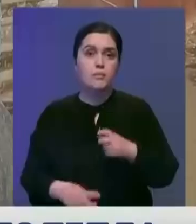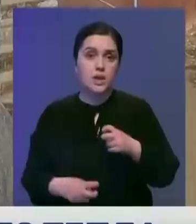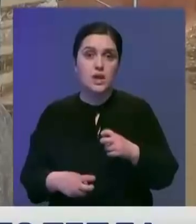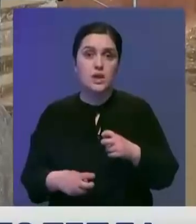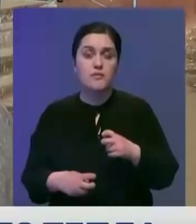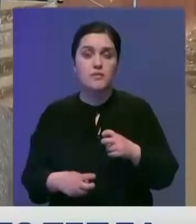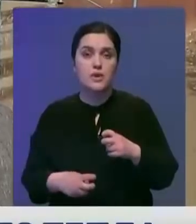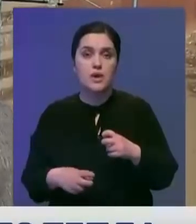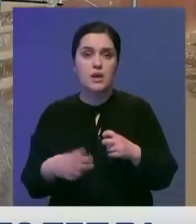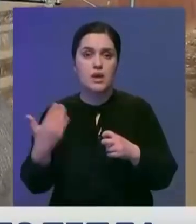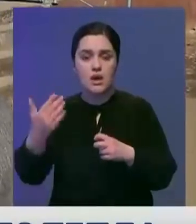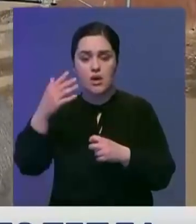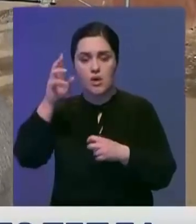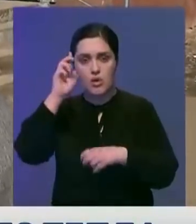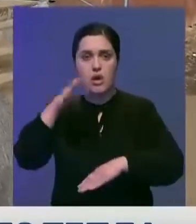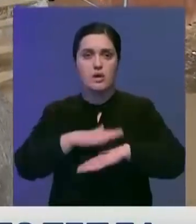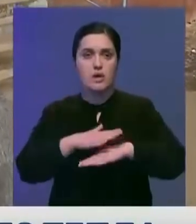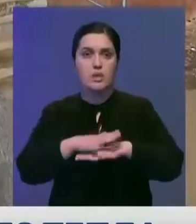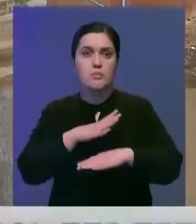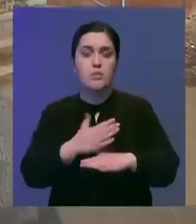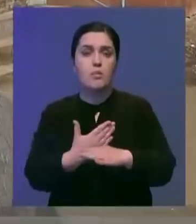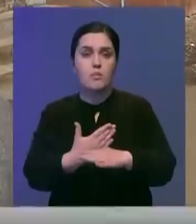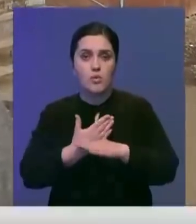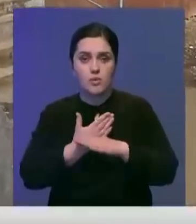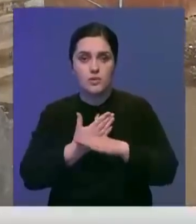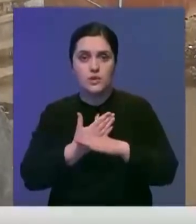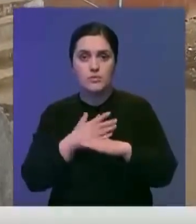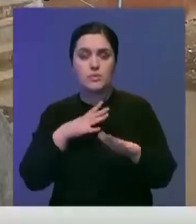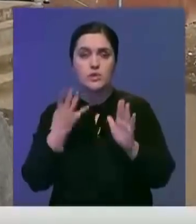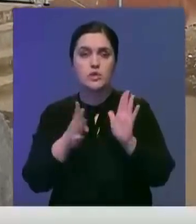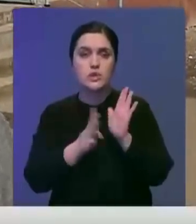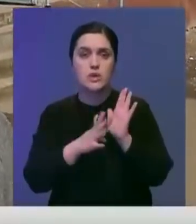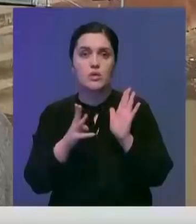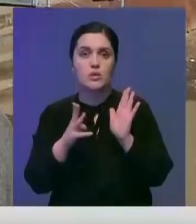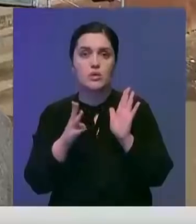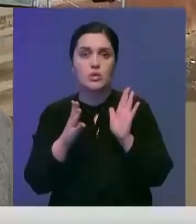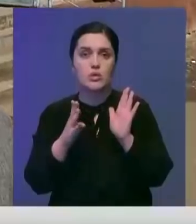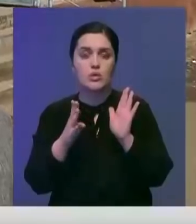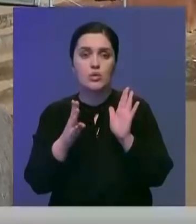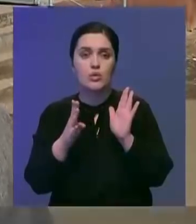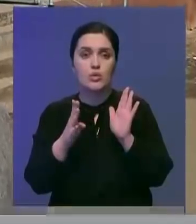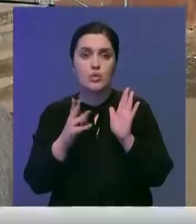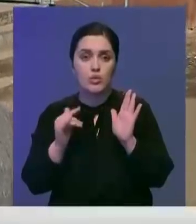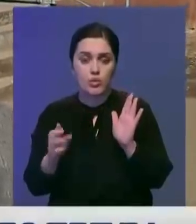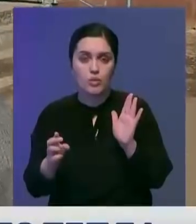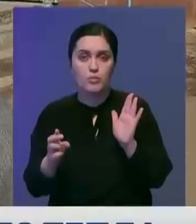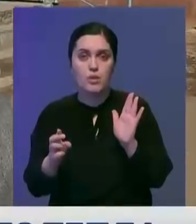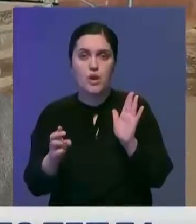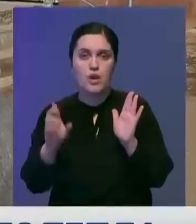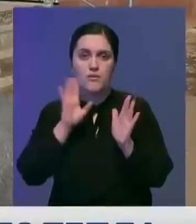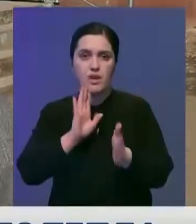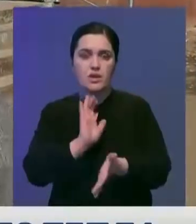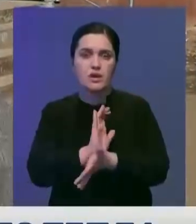Со стороны Акимата была оказана помощь. Было вывезено 49 кубов с подвального помещения нечистот, то есть с точной водой.